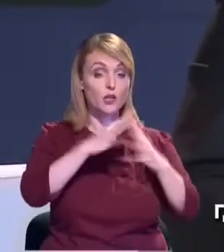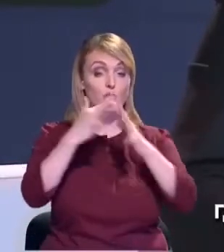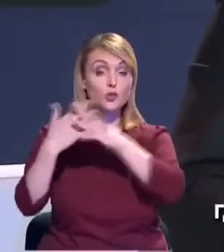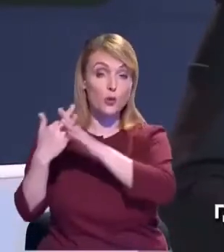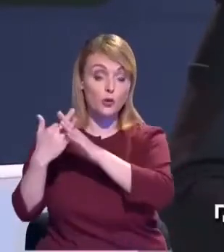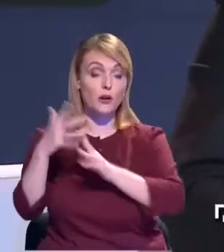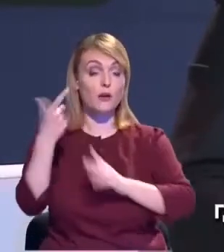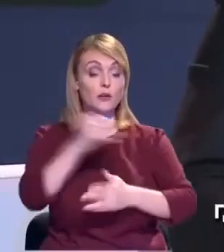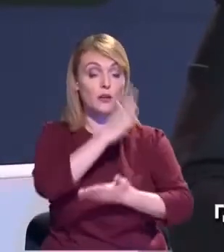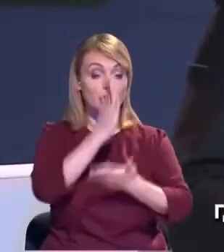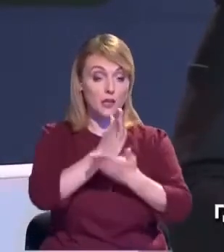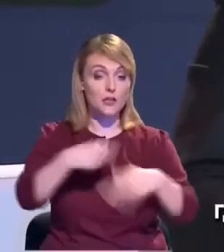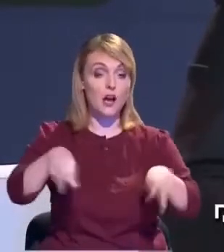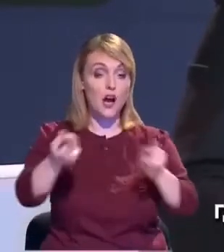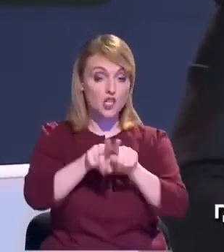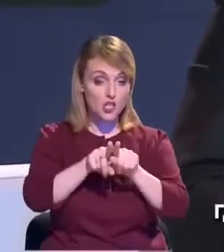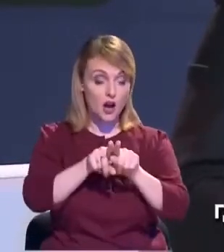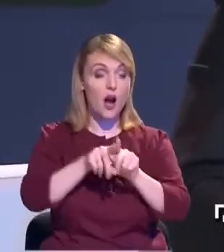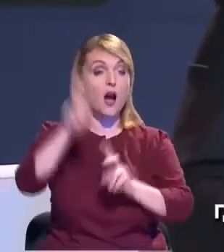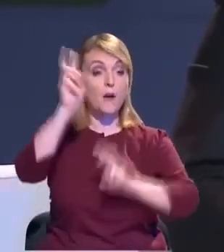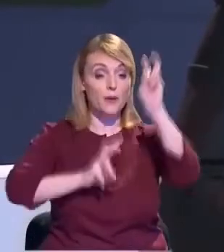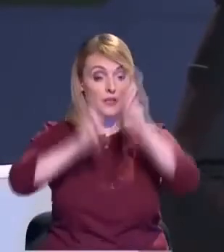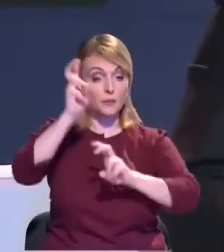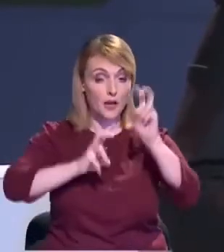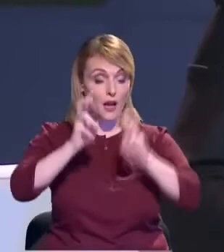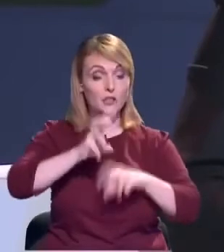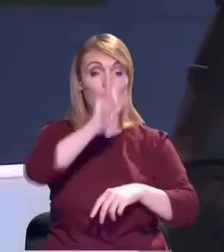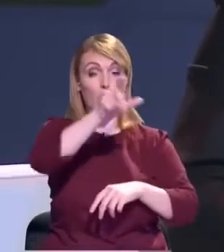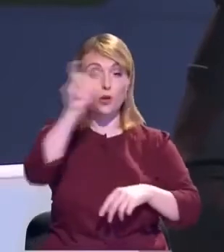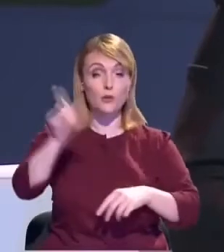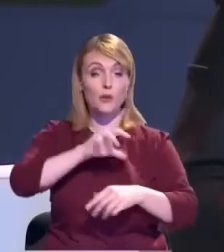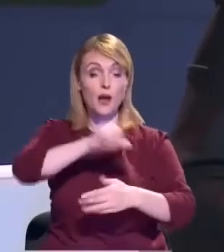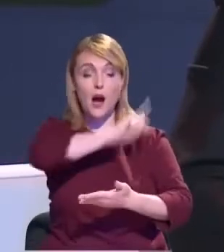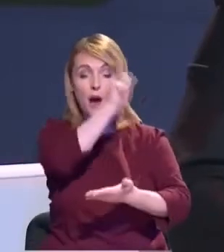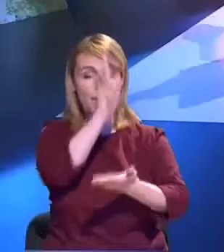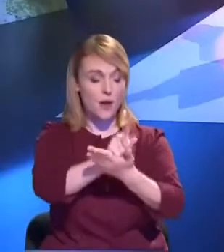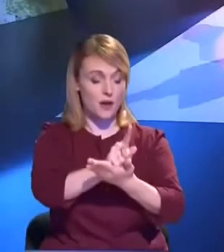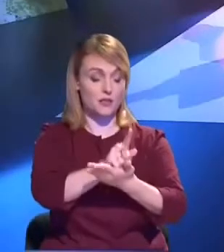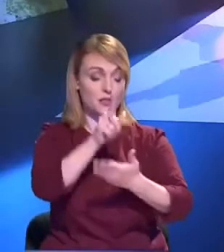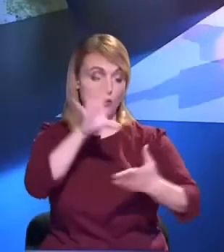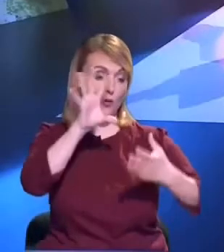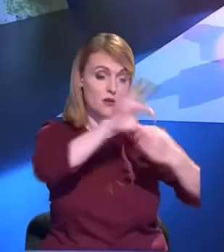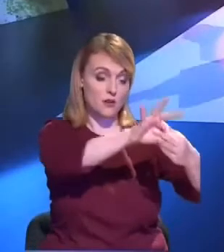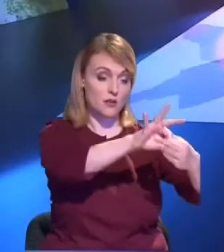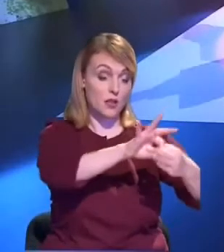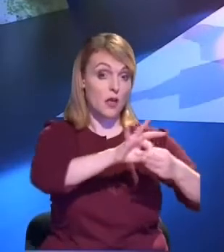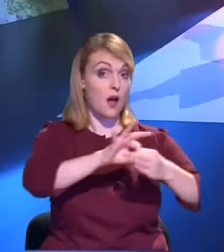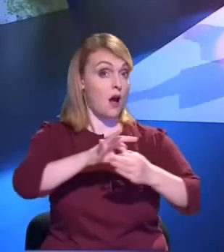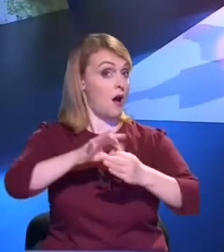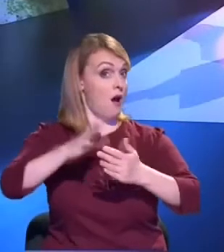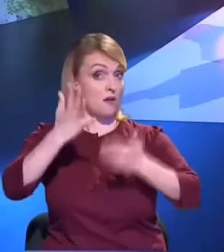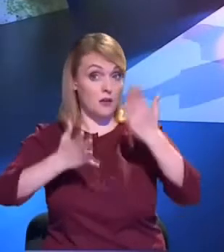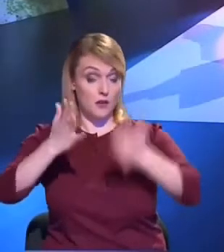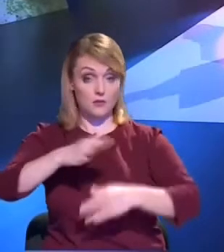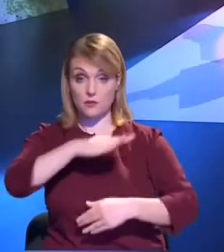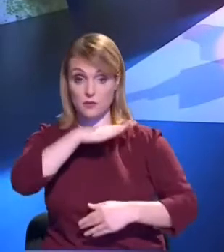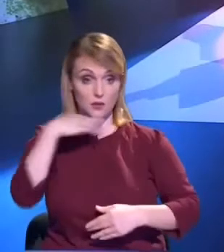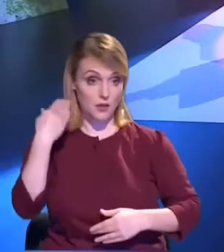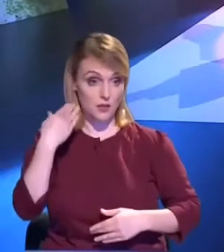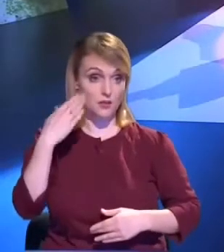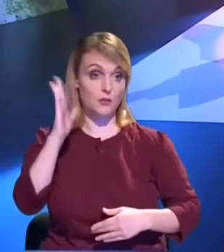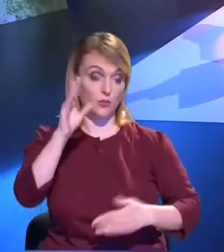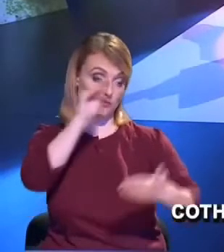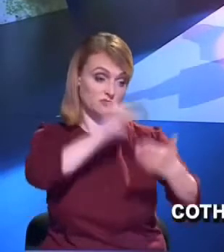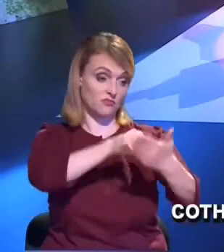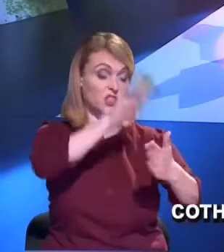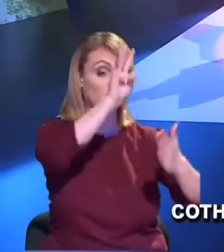există sisteme de canalizare, populația să fie obligată să se conecteze. În caz contrar, noi vom aplica